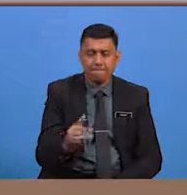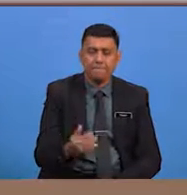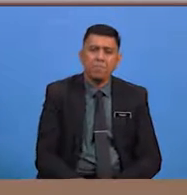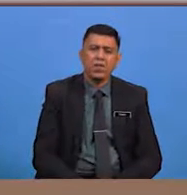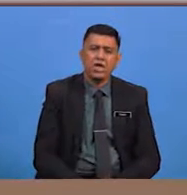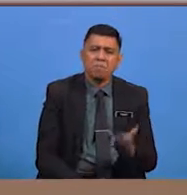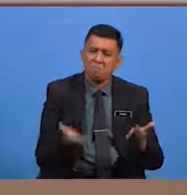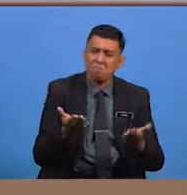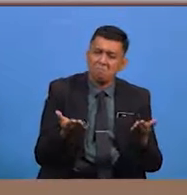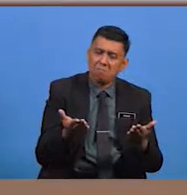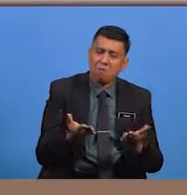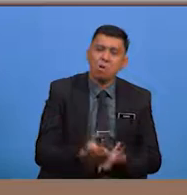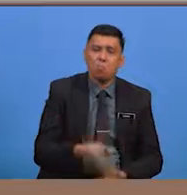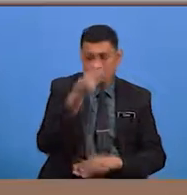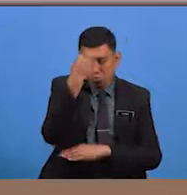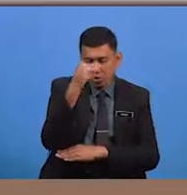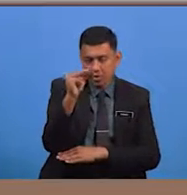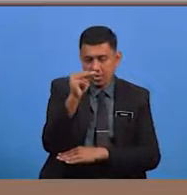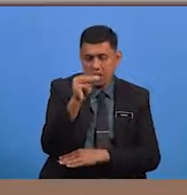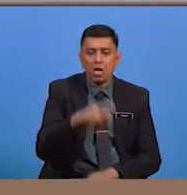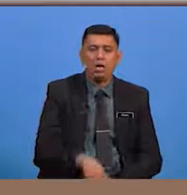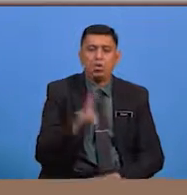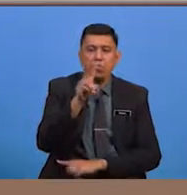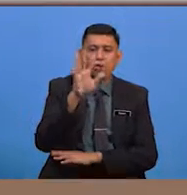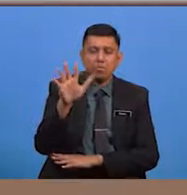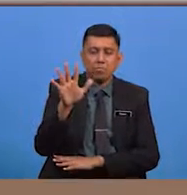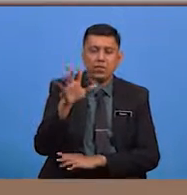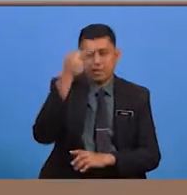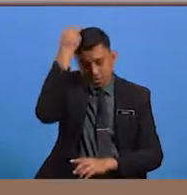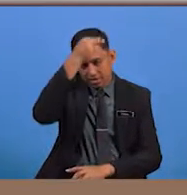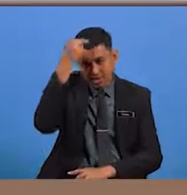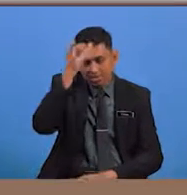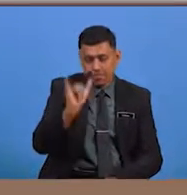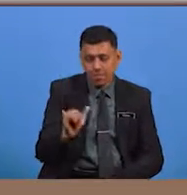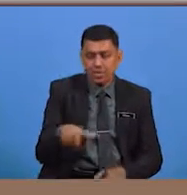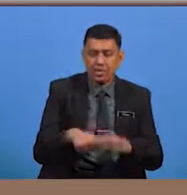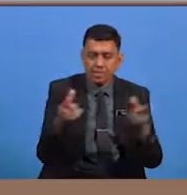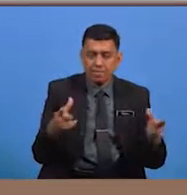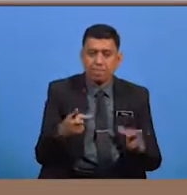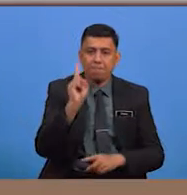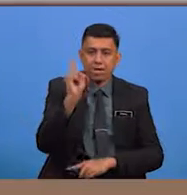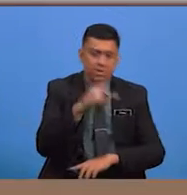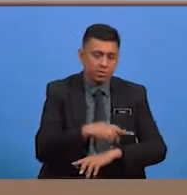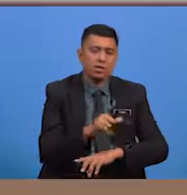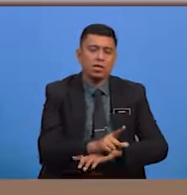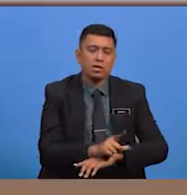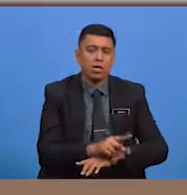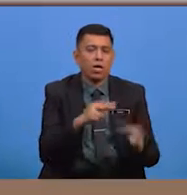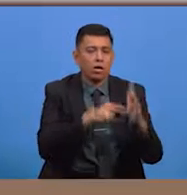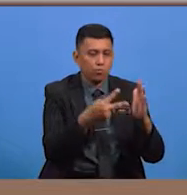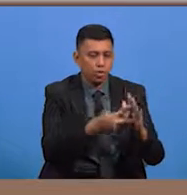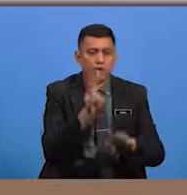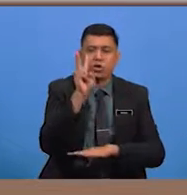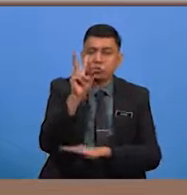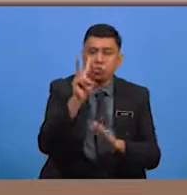dianggap lebih mulia daripada 25 Nabi yang lain Manakala, maksud